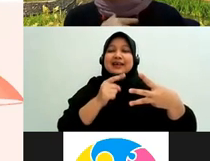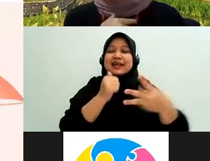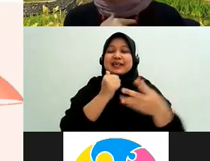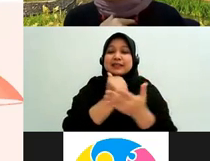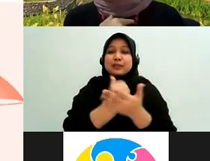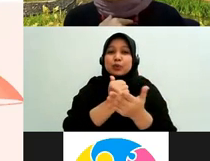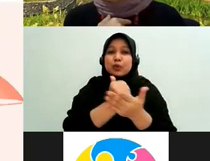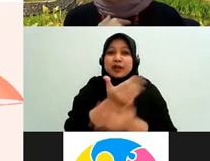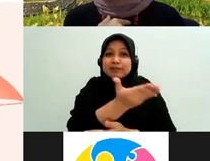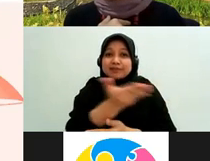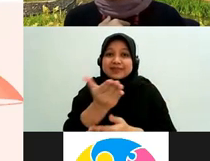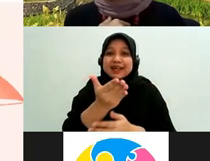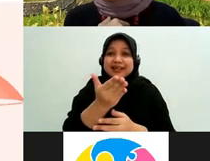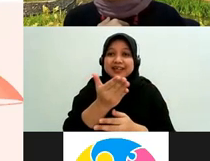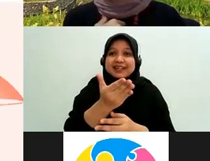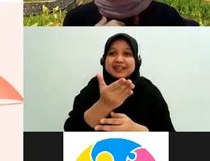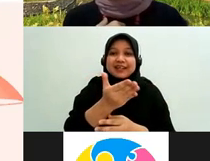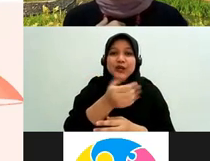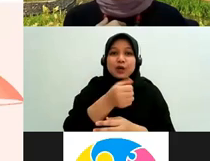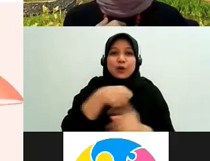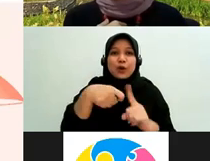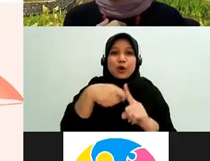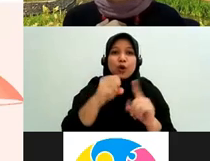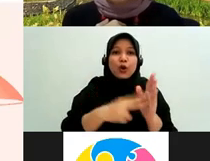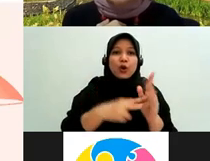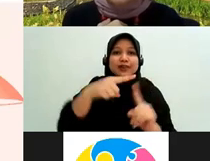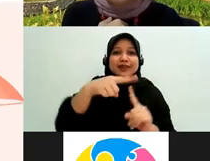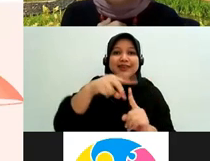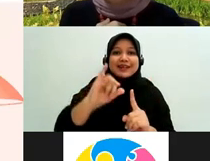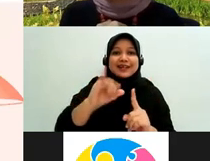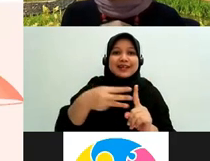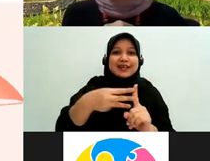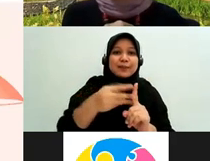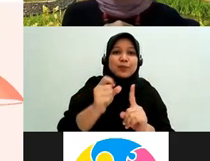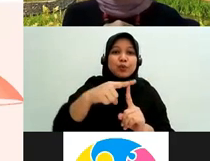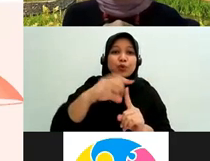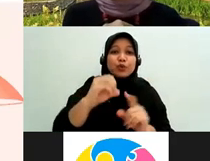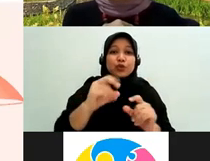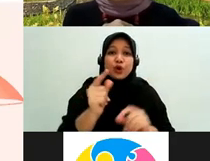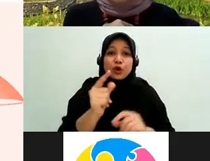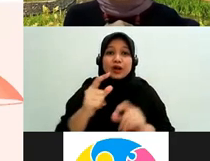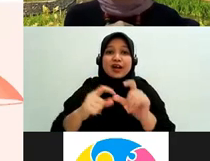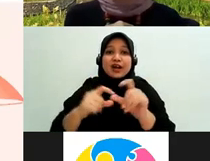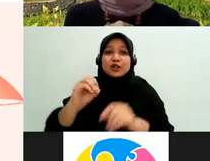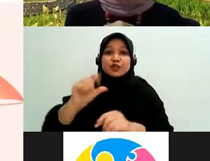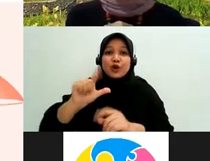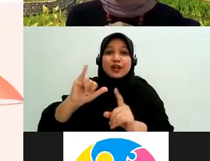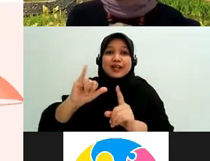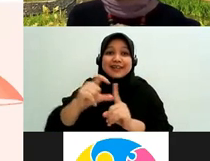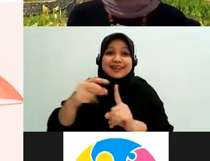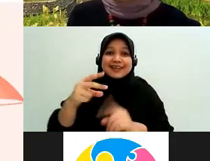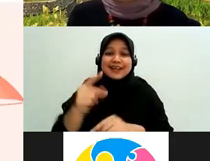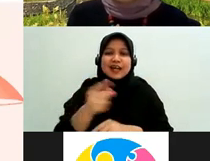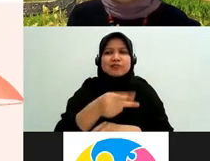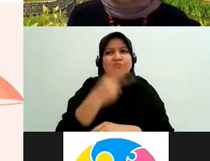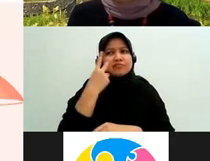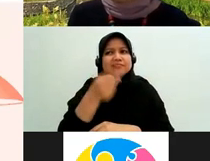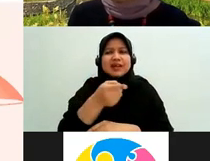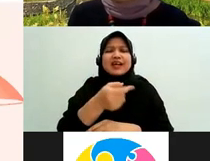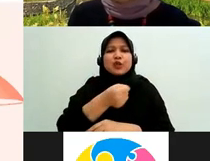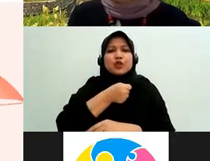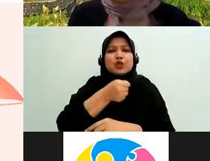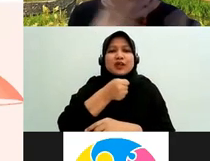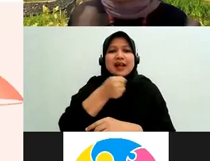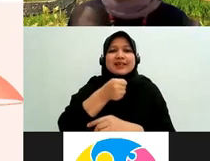kontributor solider teman-teman kan saya melihatnya adalah jurnalis-jurnalis yang spesial ya dibanding jurnalis yang apa